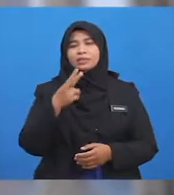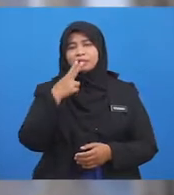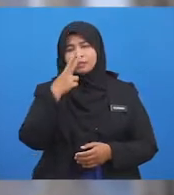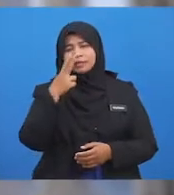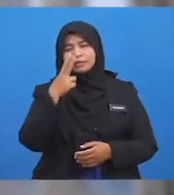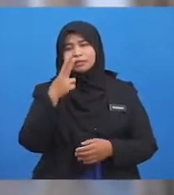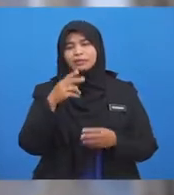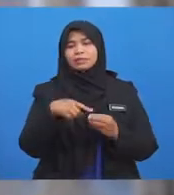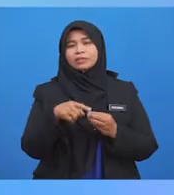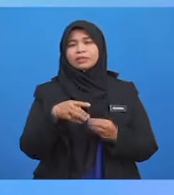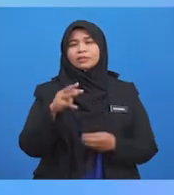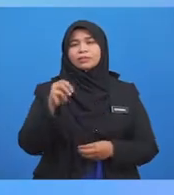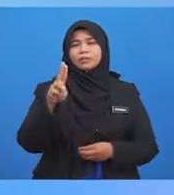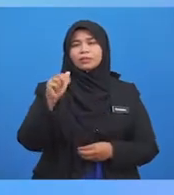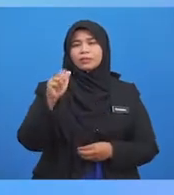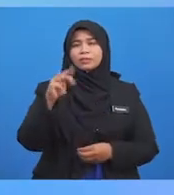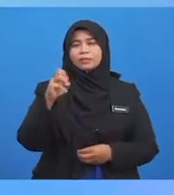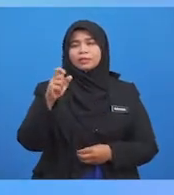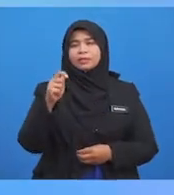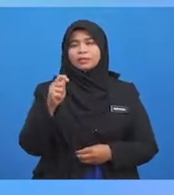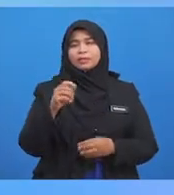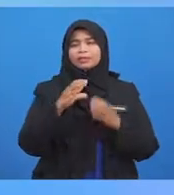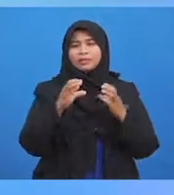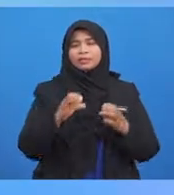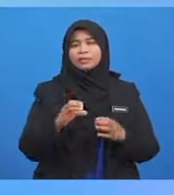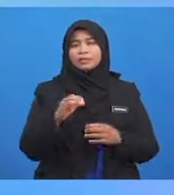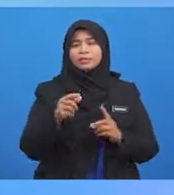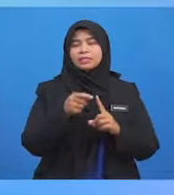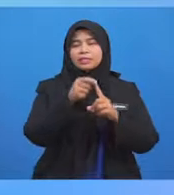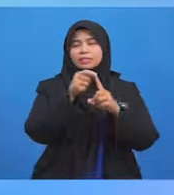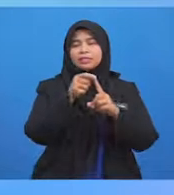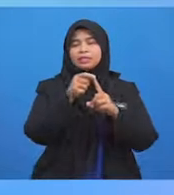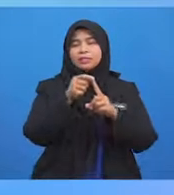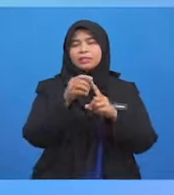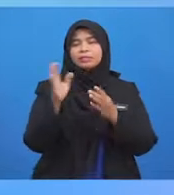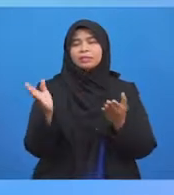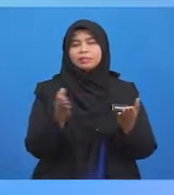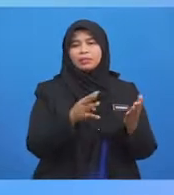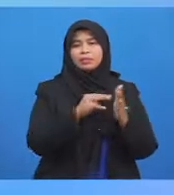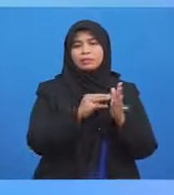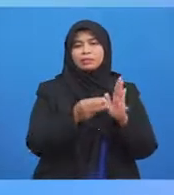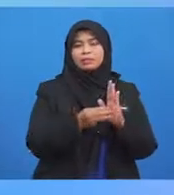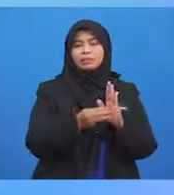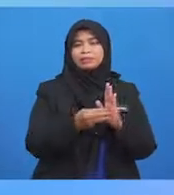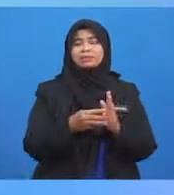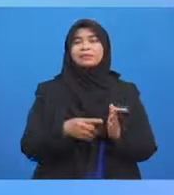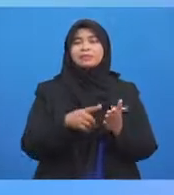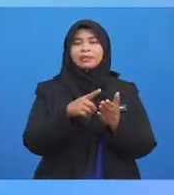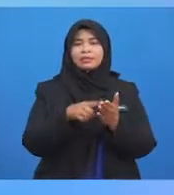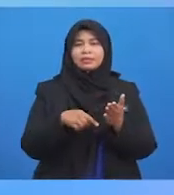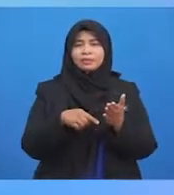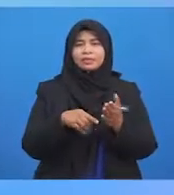muamalat tadi Muamalat secara istilahnya membawa maksud Apa dia?